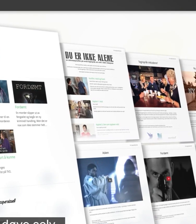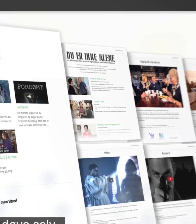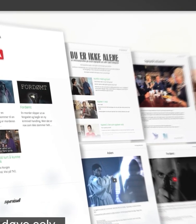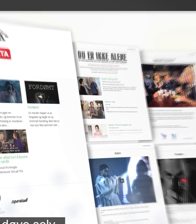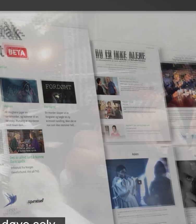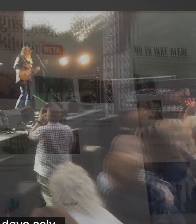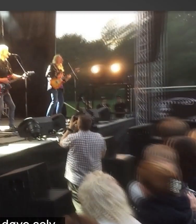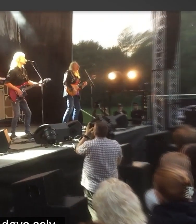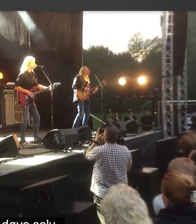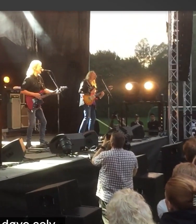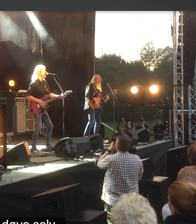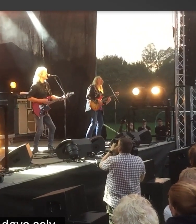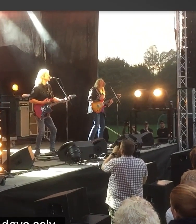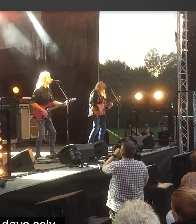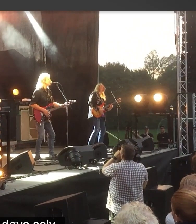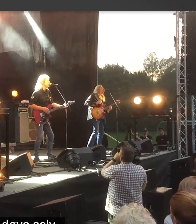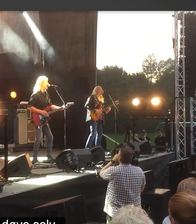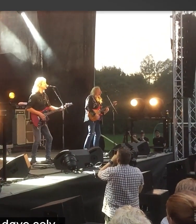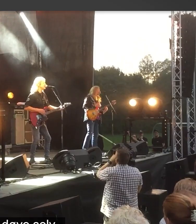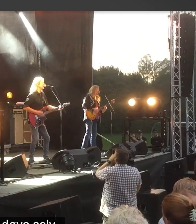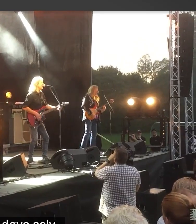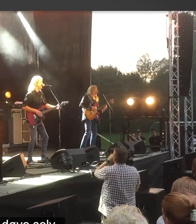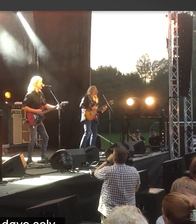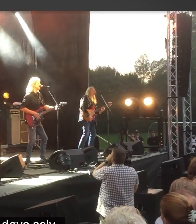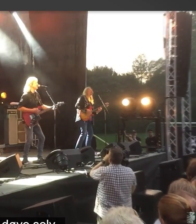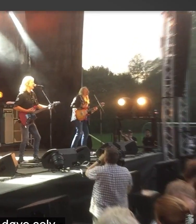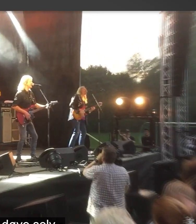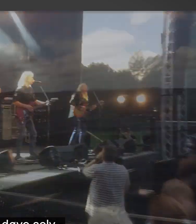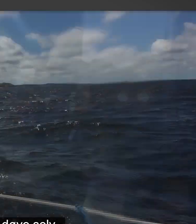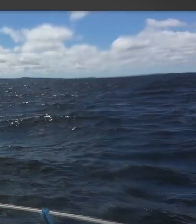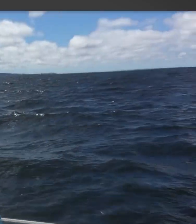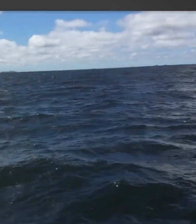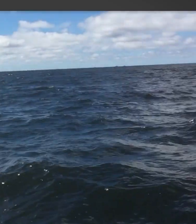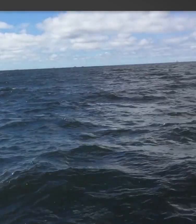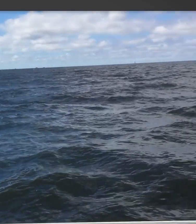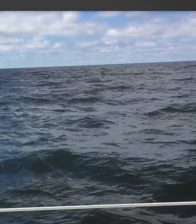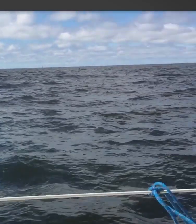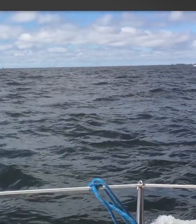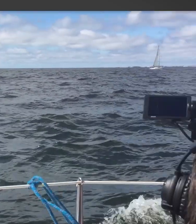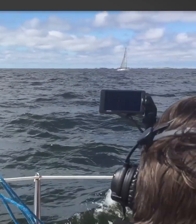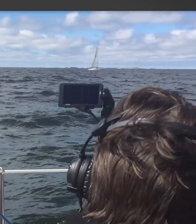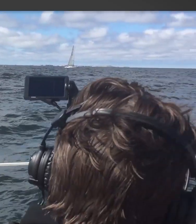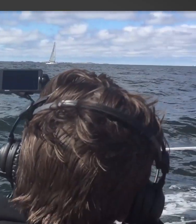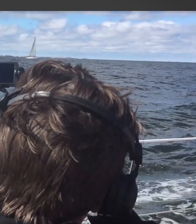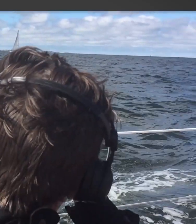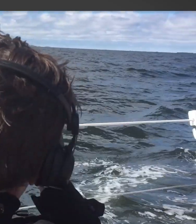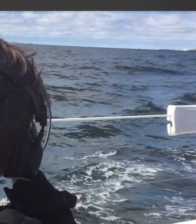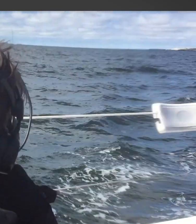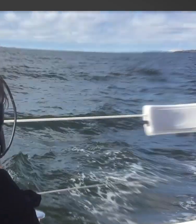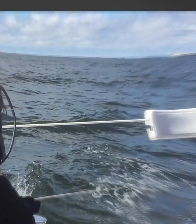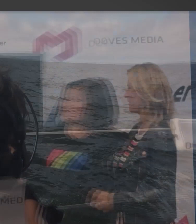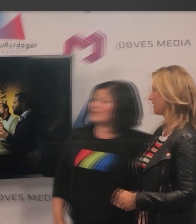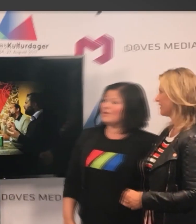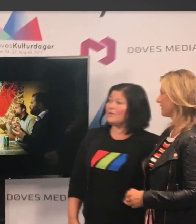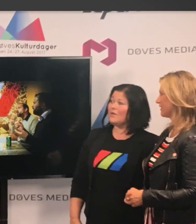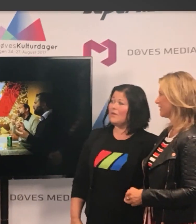er drevet og bemannet av døve selv, helt uten innblanding fra det offentlige, og helt uten innflytelse fra hørende?